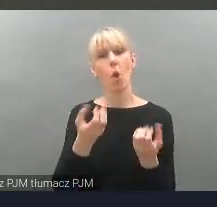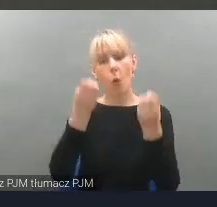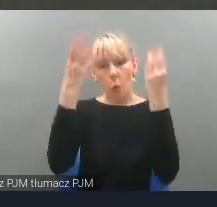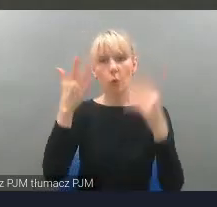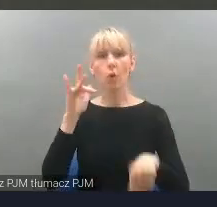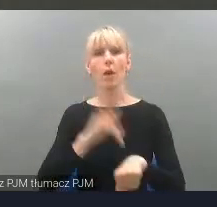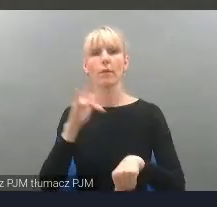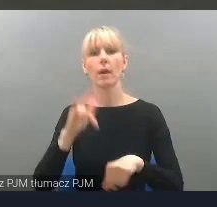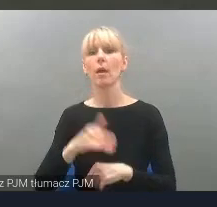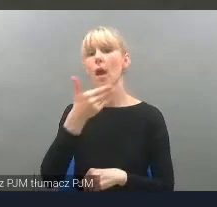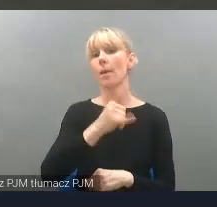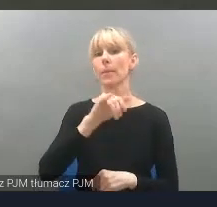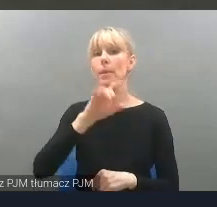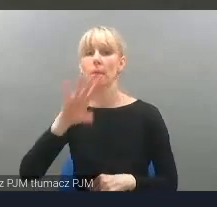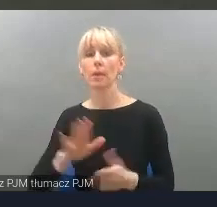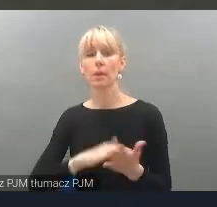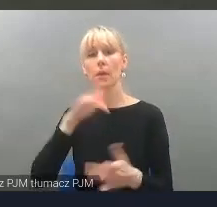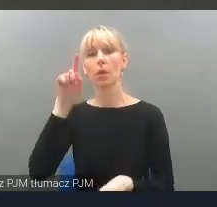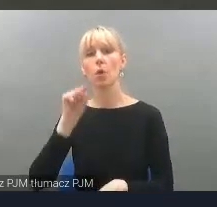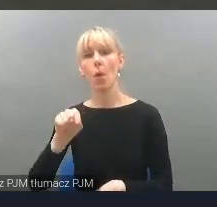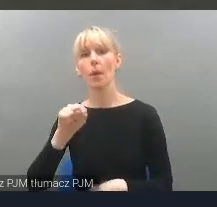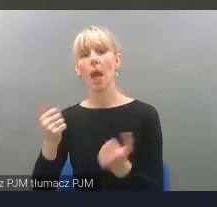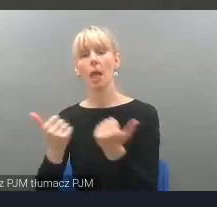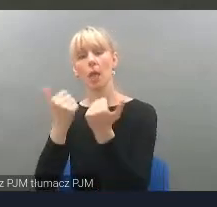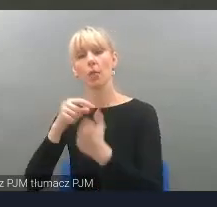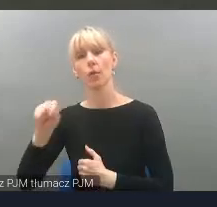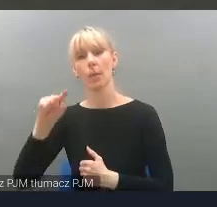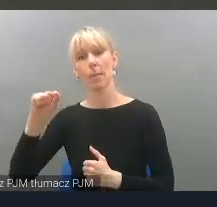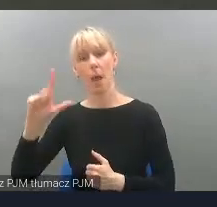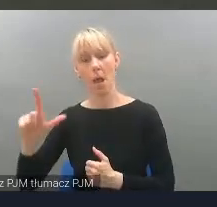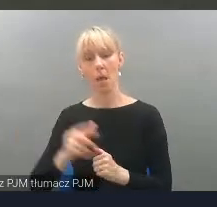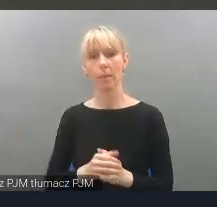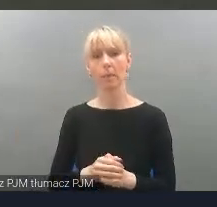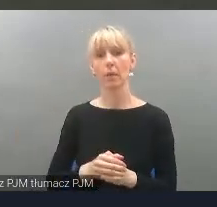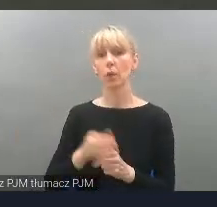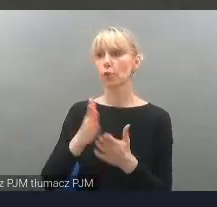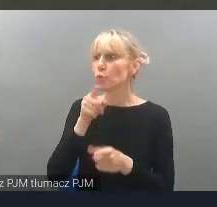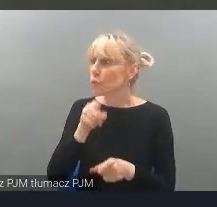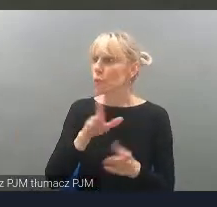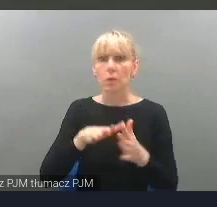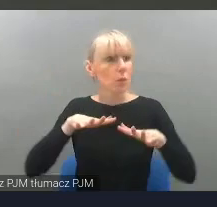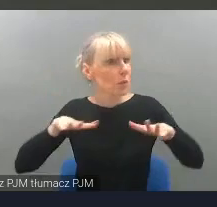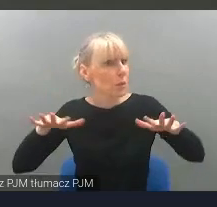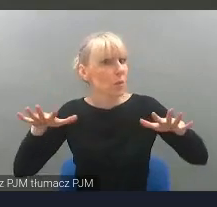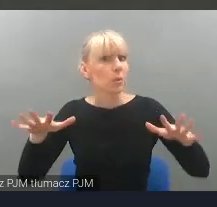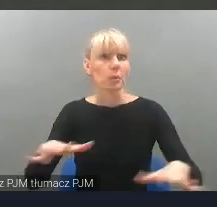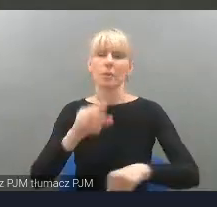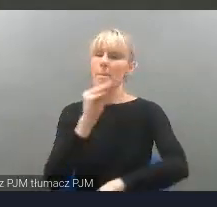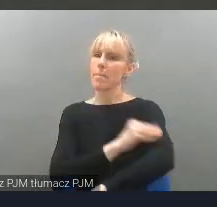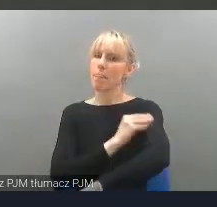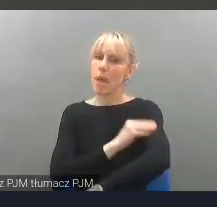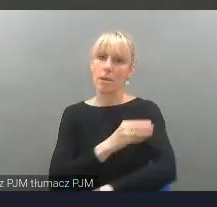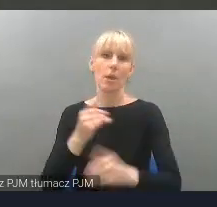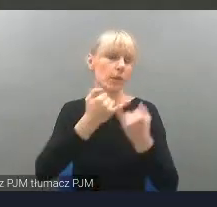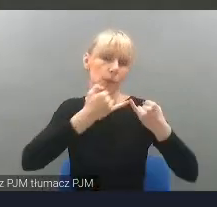stronie mik.kraków.pl. Mamy ogromny zasób materiałów wideo, mamy